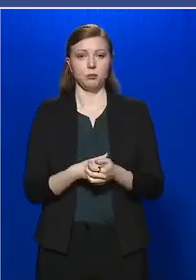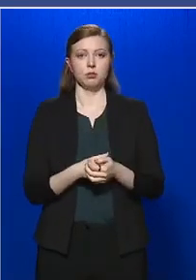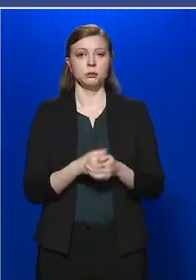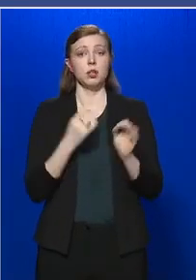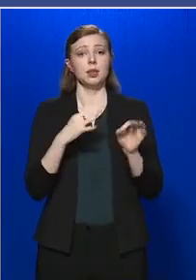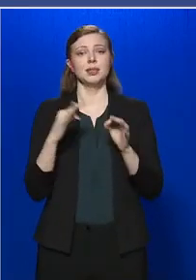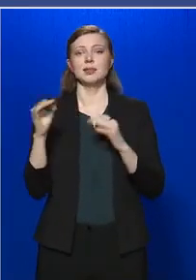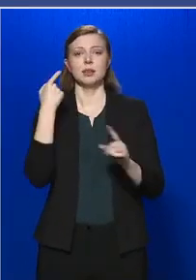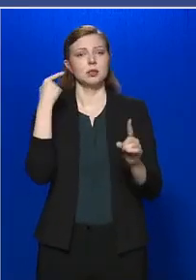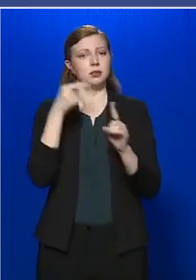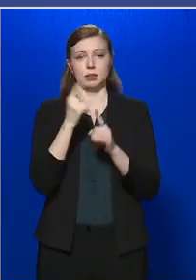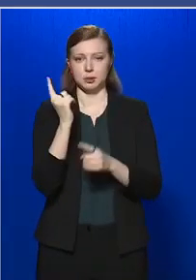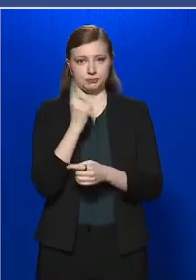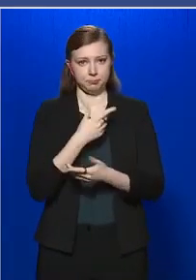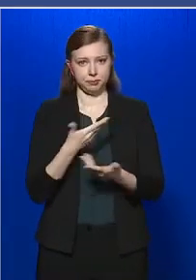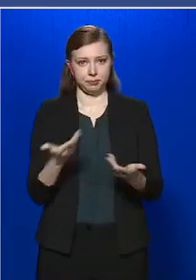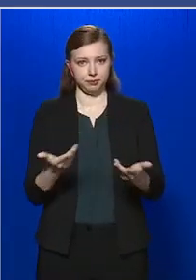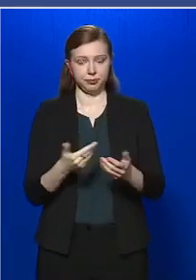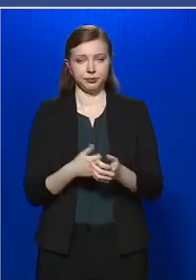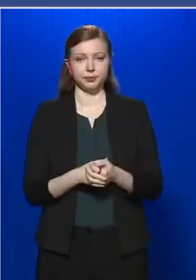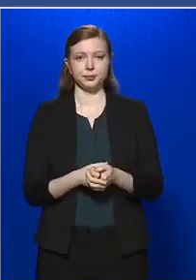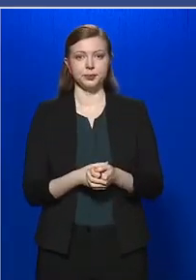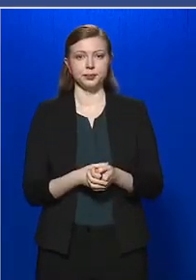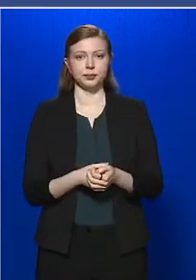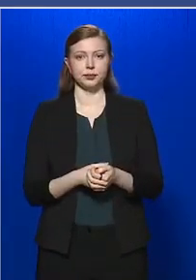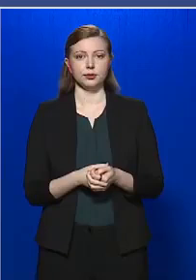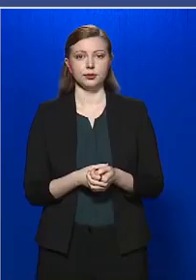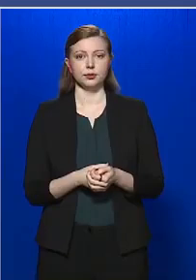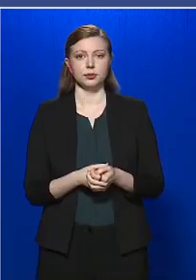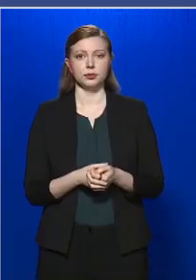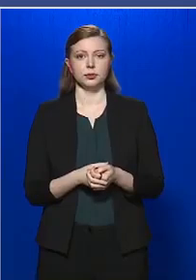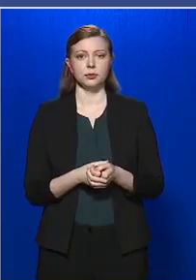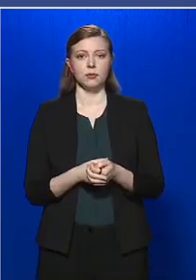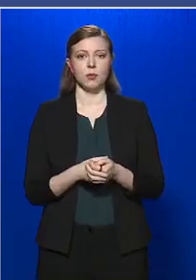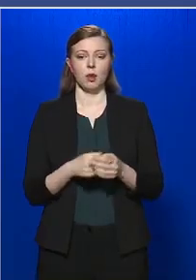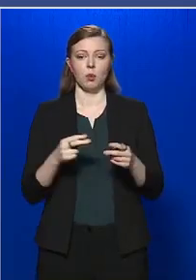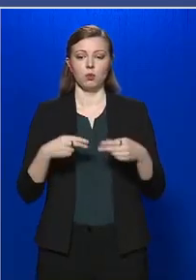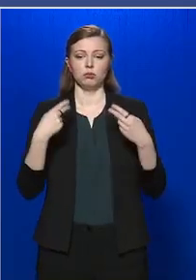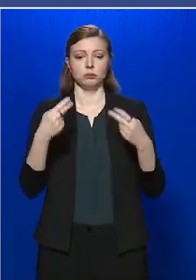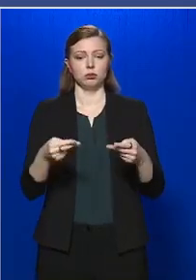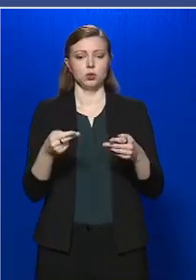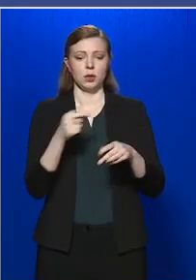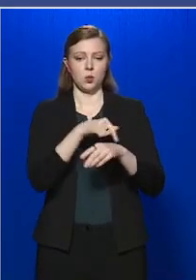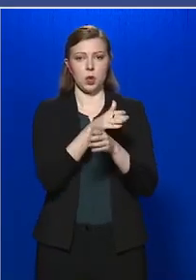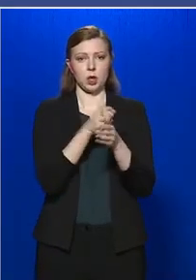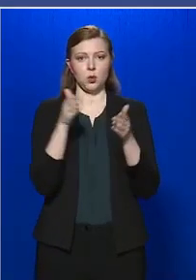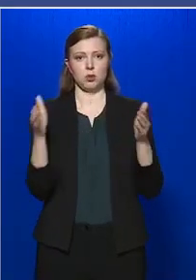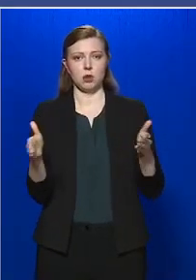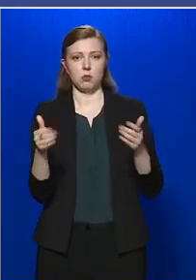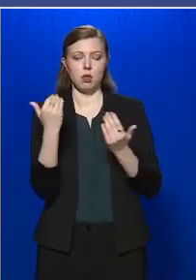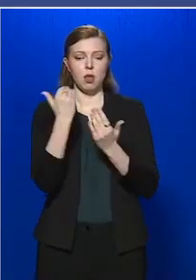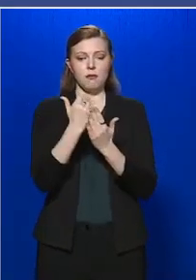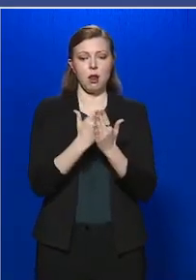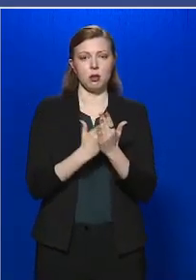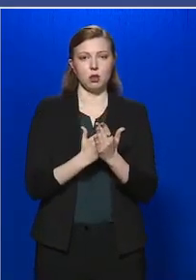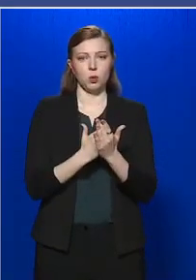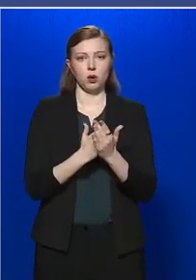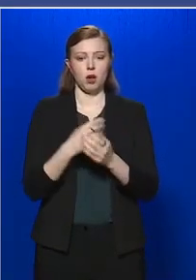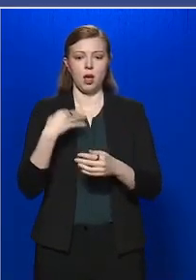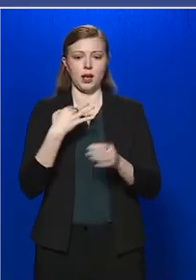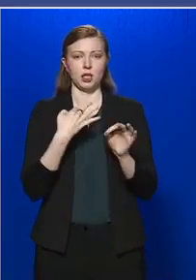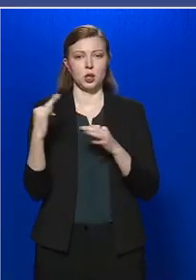intézkedésnek a célja az volt, hogy a következő időszakban előttünk álló feladatokra ezek az